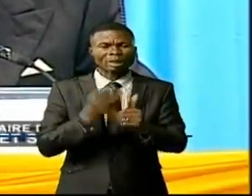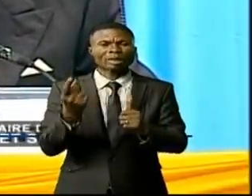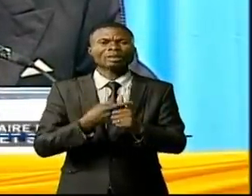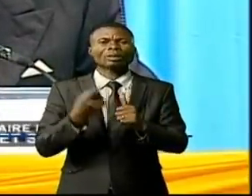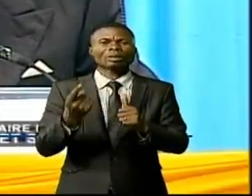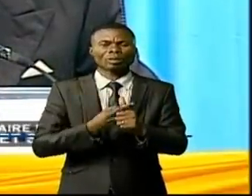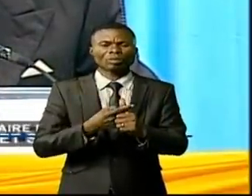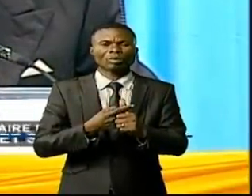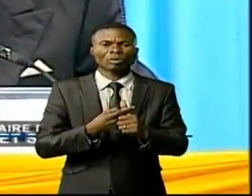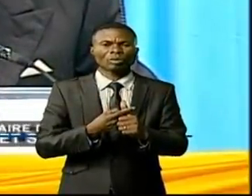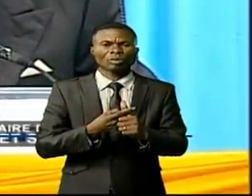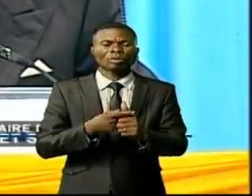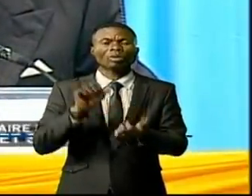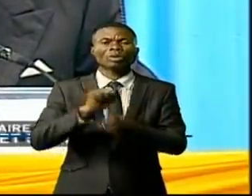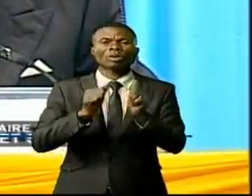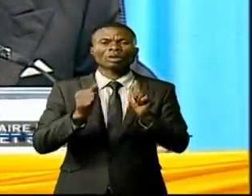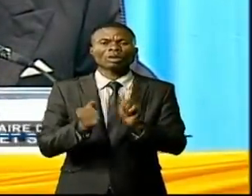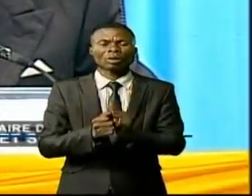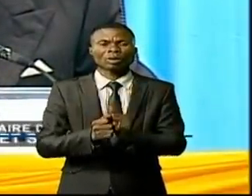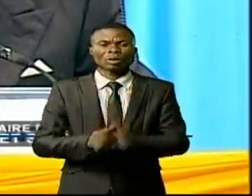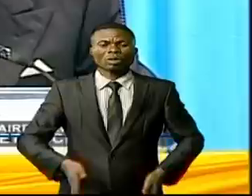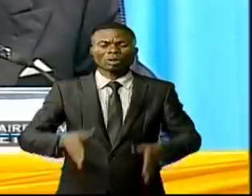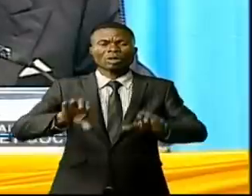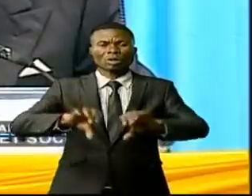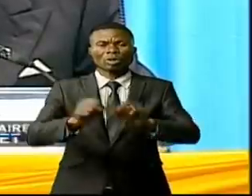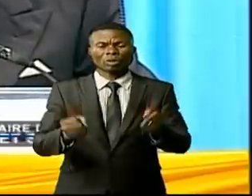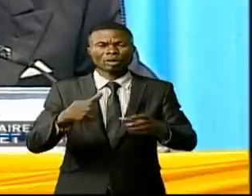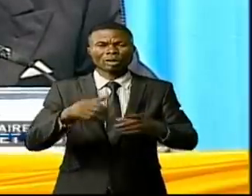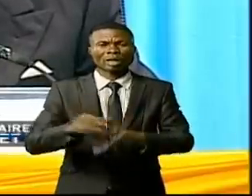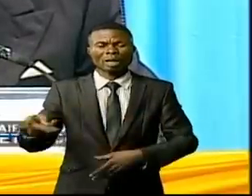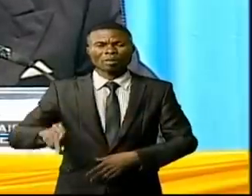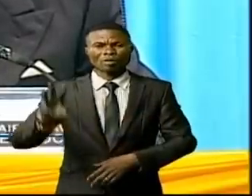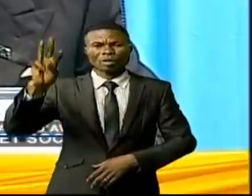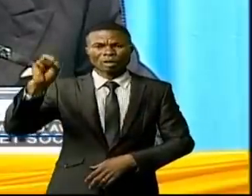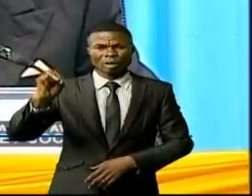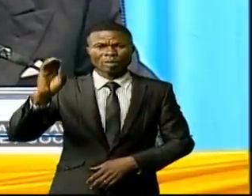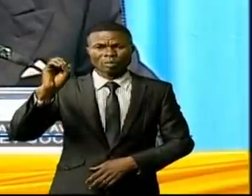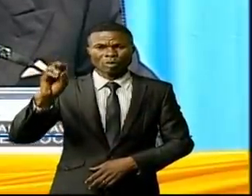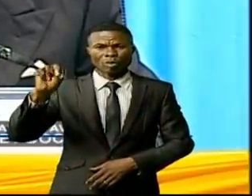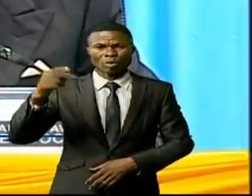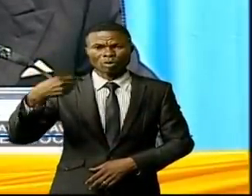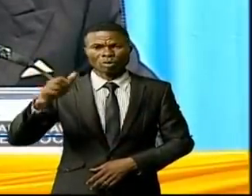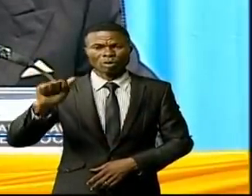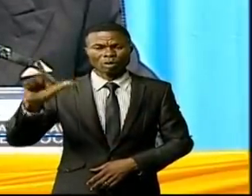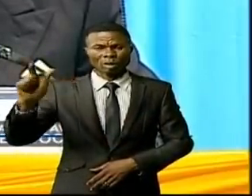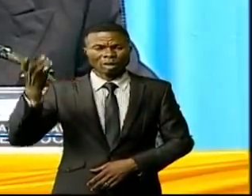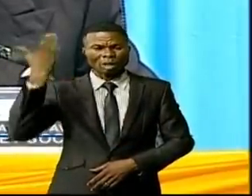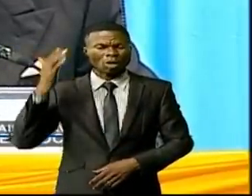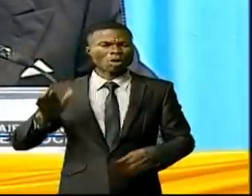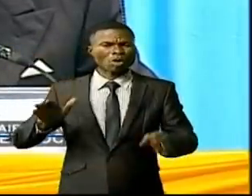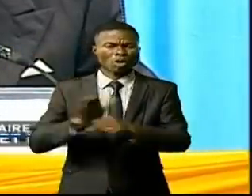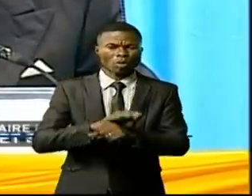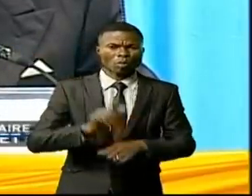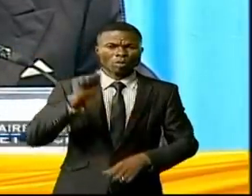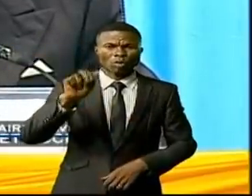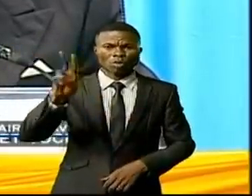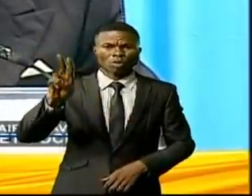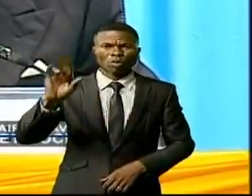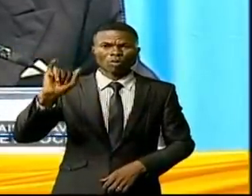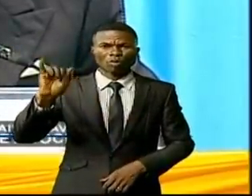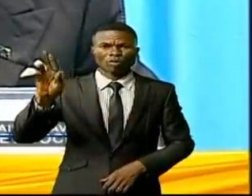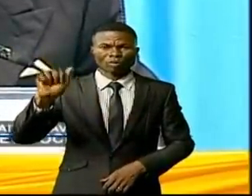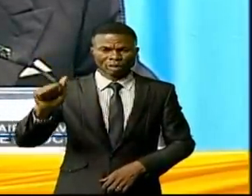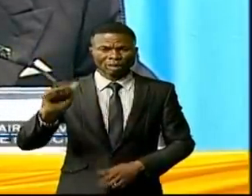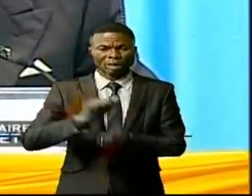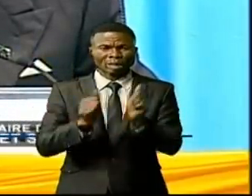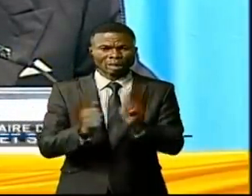la problématique des érogions de la province de la Mongala, les inondations récurrentes à Ouvira et leurs conséquences sur